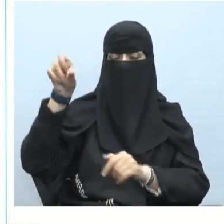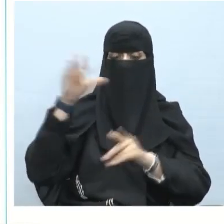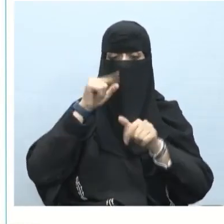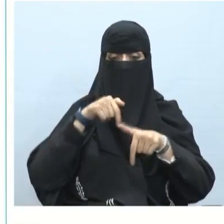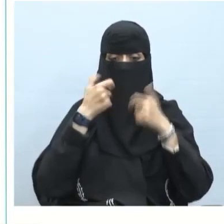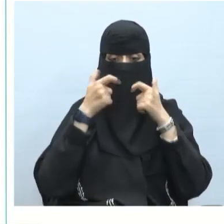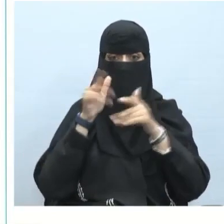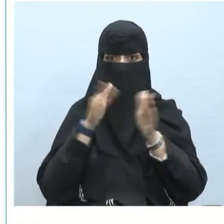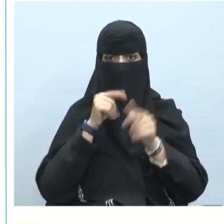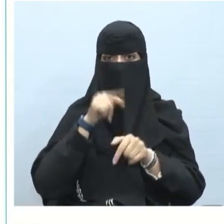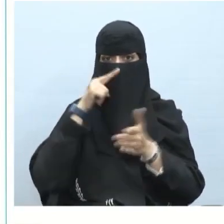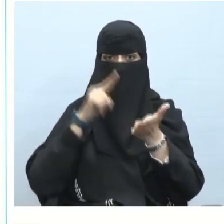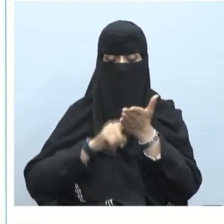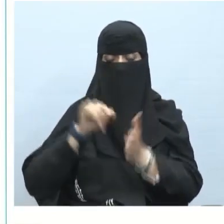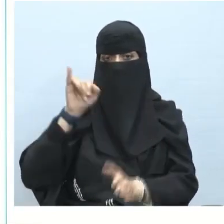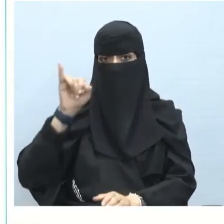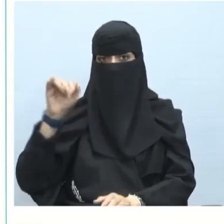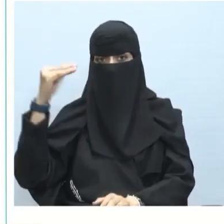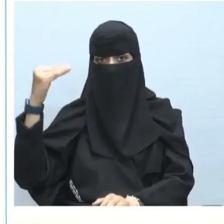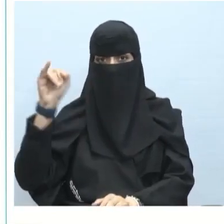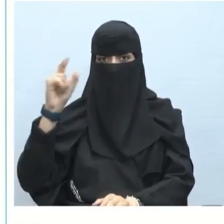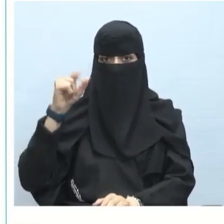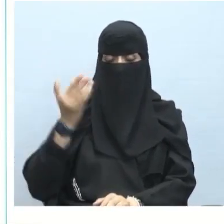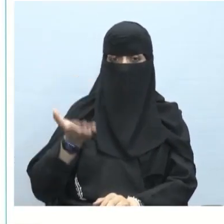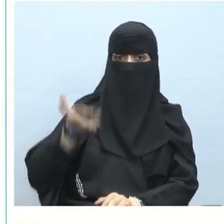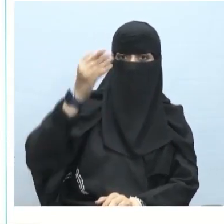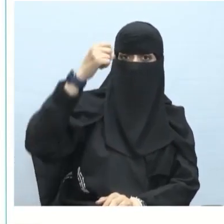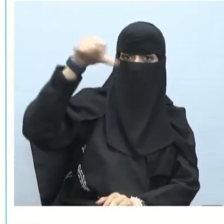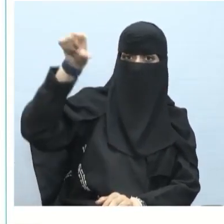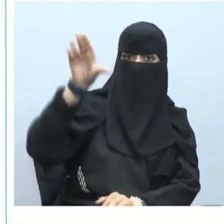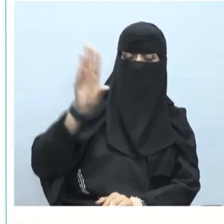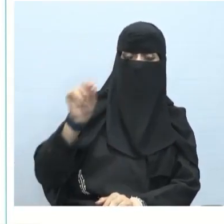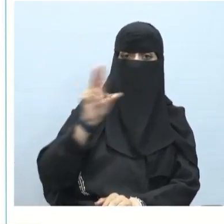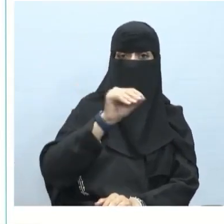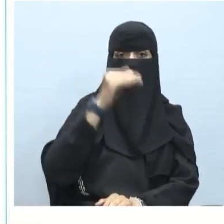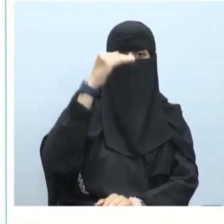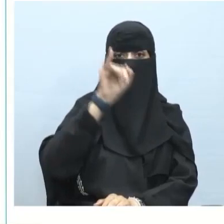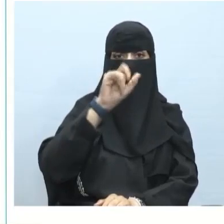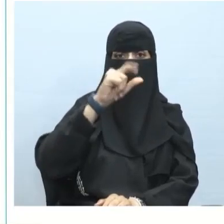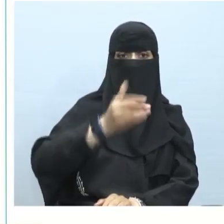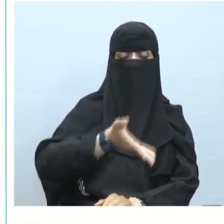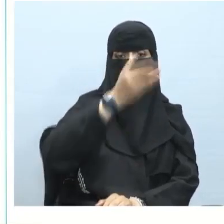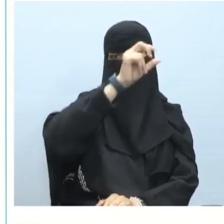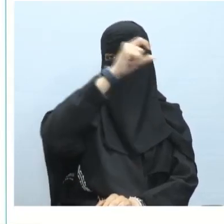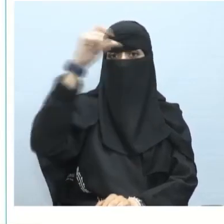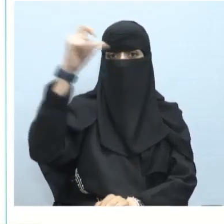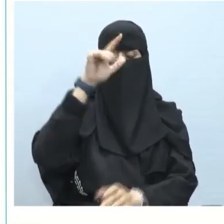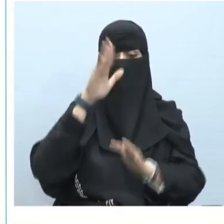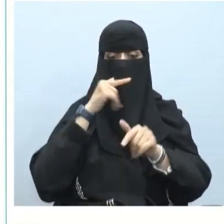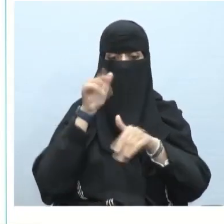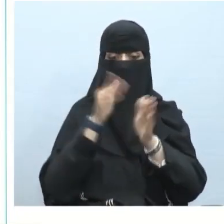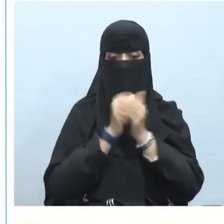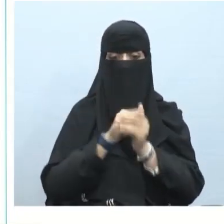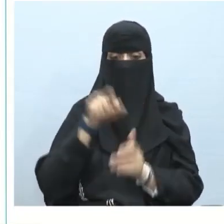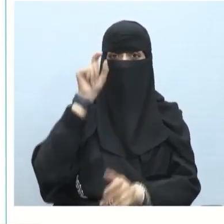نلاحظ محمد جاء مرفوعا فبالتالي حمد ستكون مرفوعة مثلها يركع الإمام